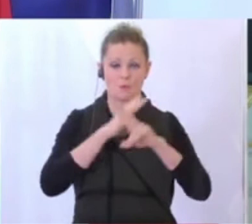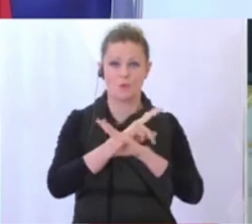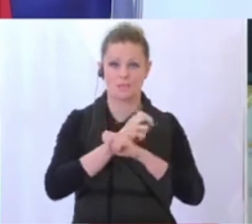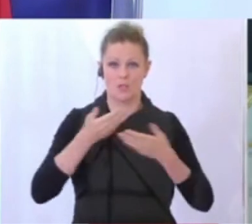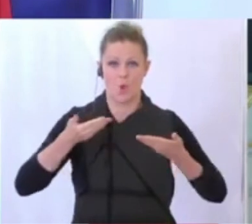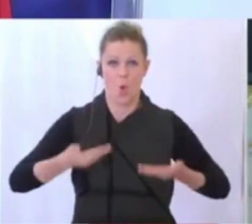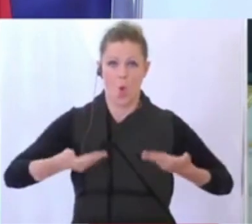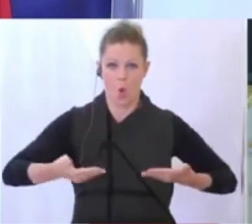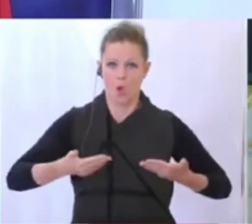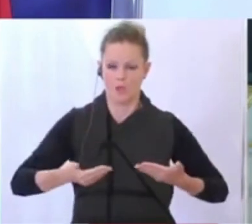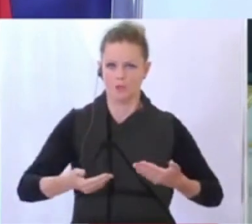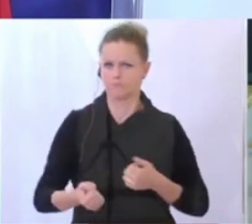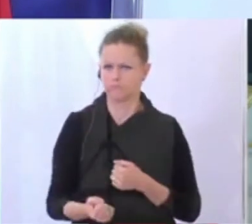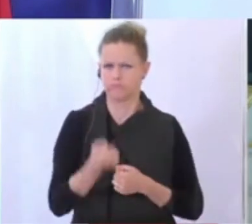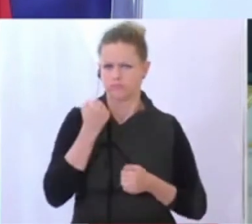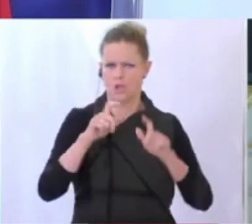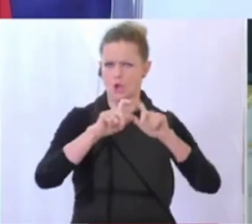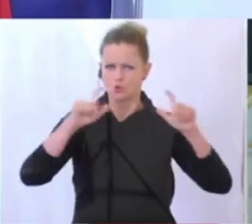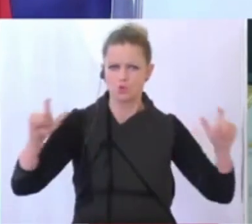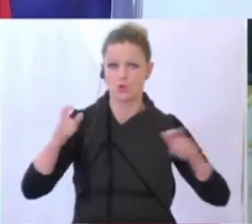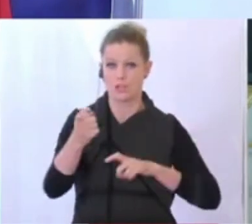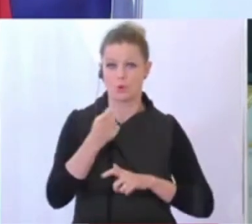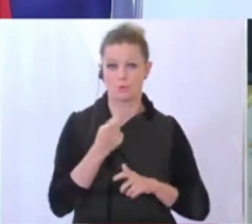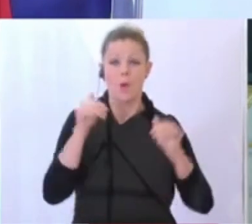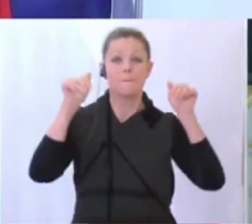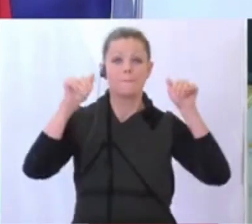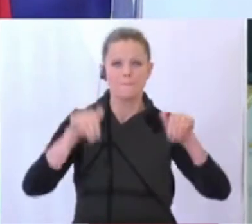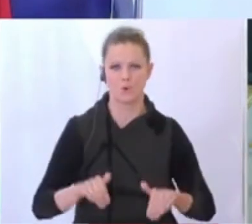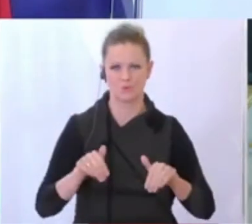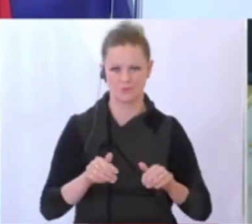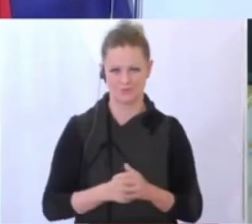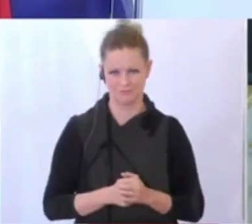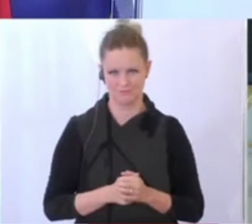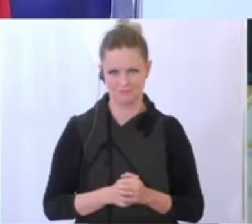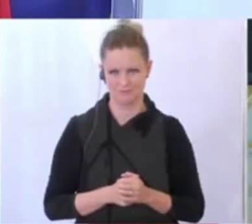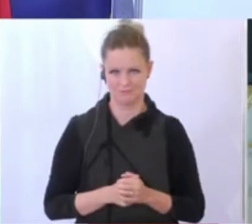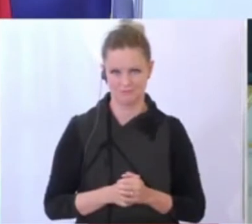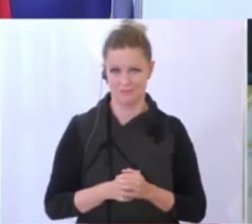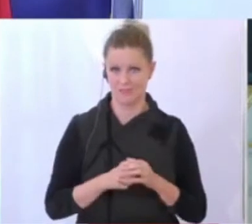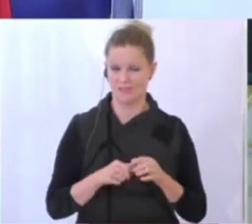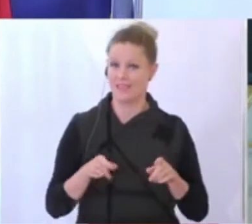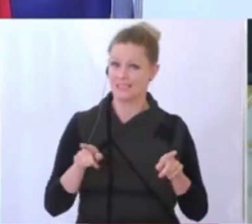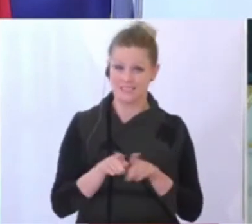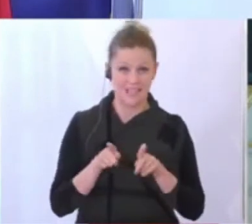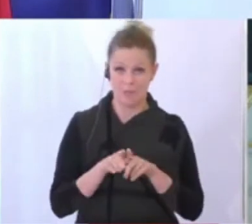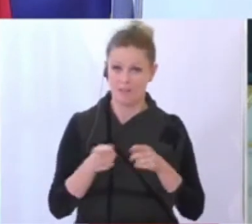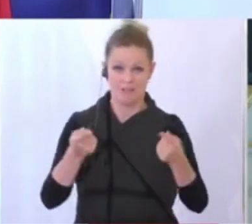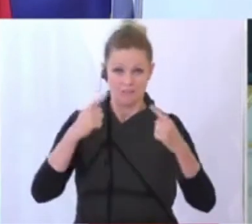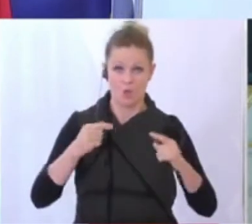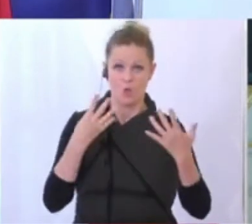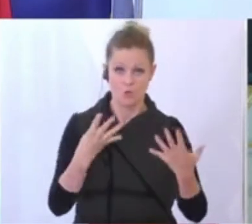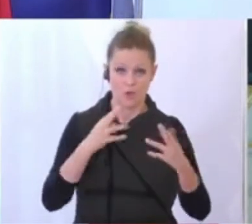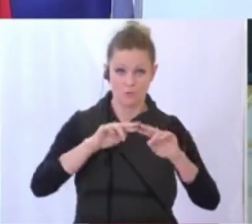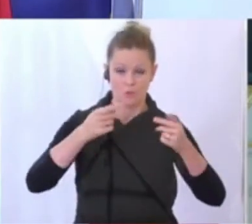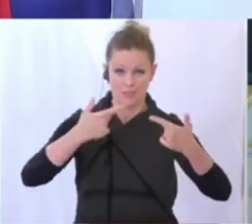diesem Jahr massiv Schulden machen wird müssen. Selbiges gilt für alle neun Bundesländer und